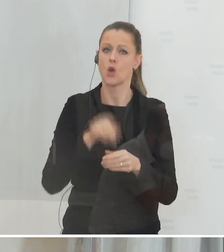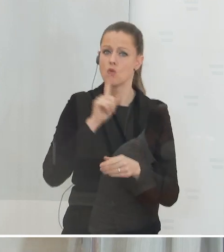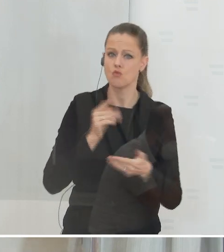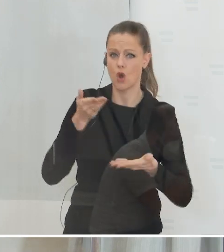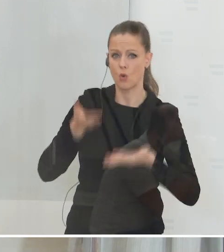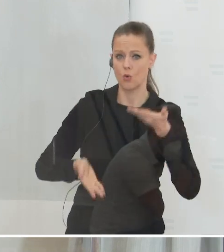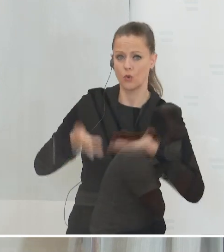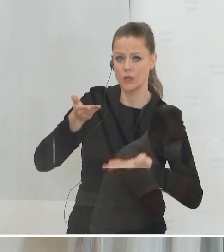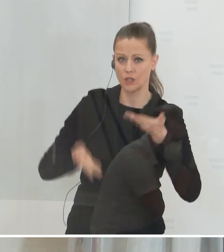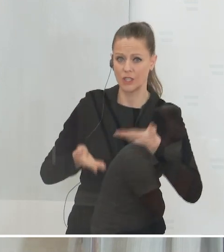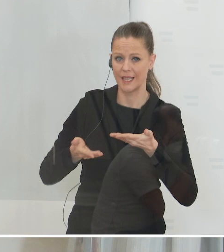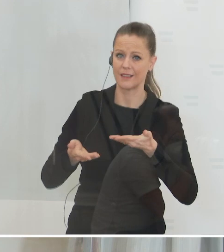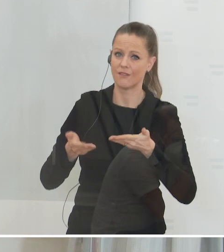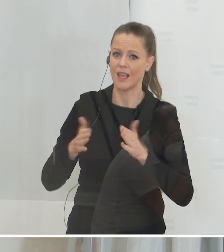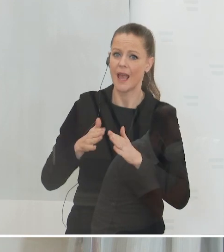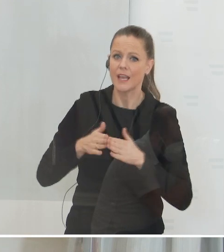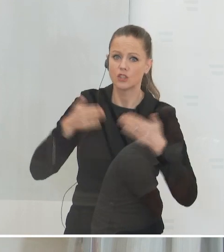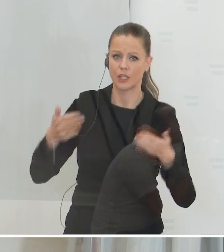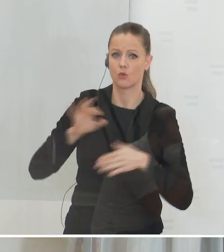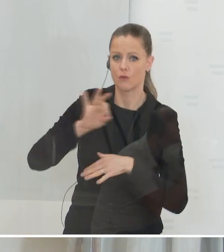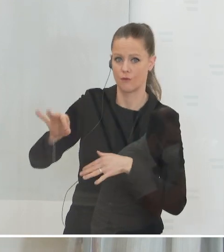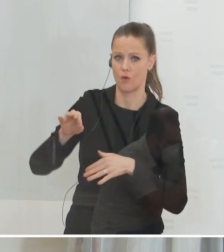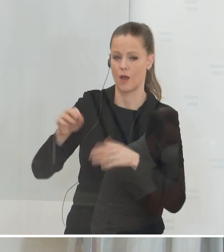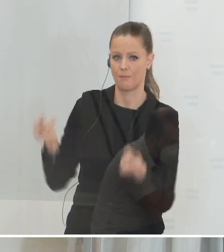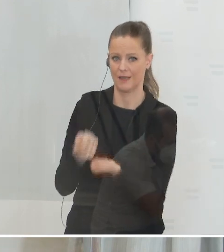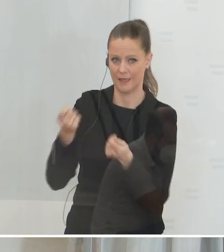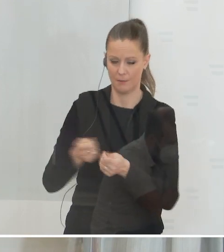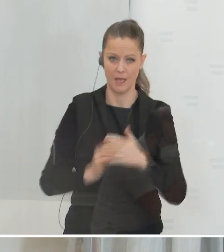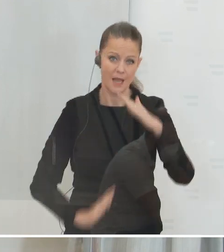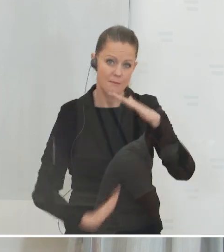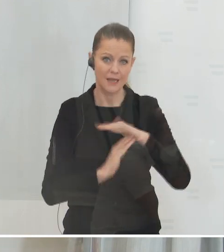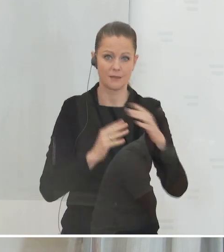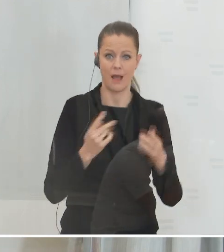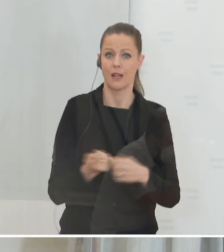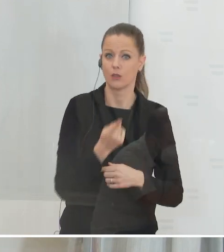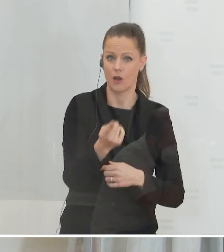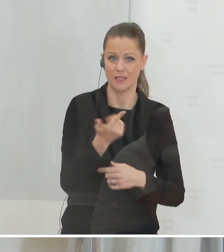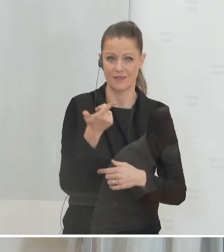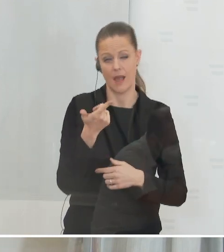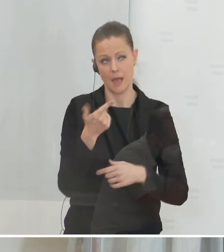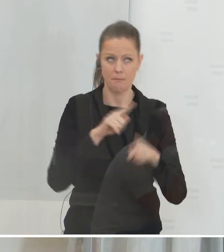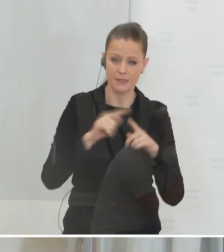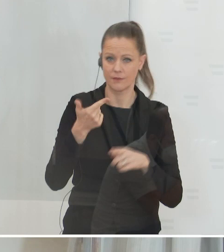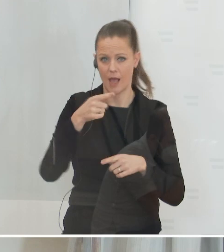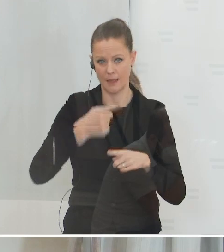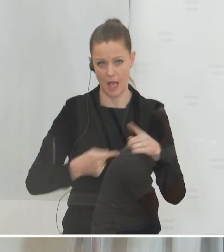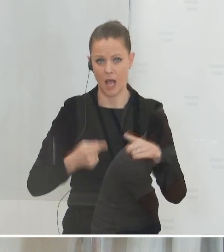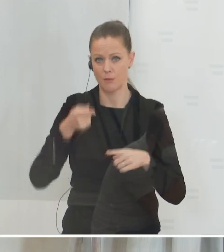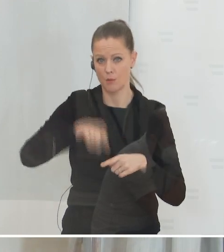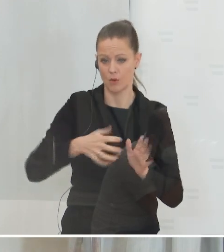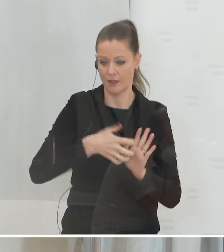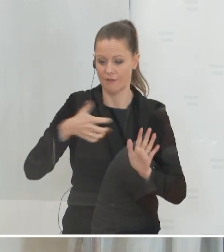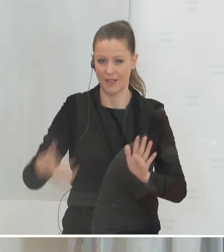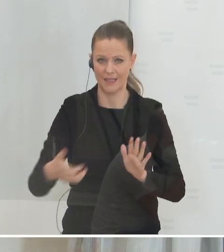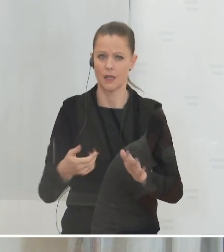der Entschädigung für die Betriebe. Die Maximaldauer wird also um diese zwei bis zweieinhalb Monate verlängert. Und wir werden natürlich